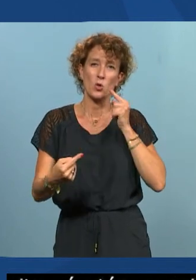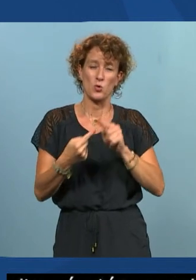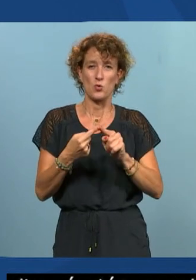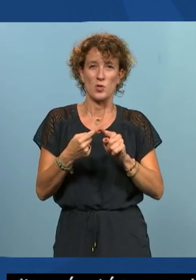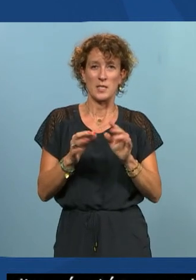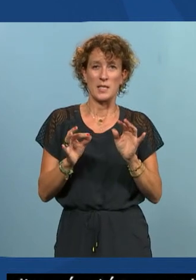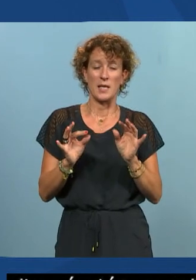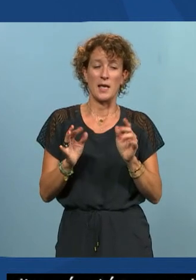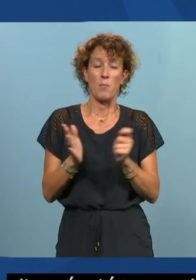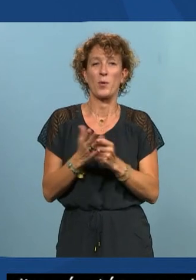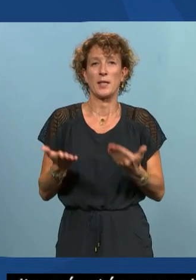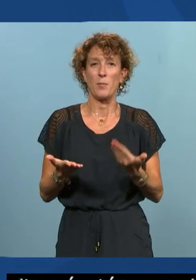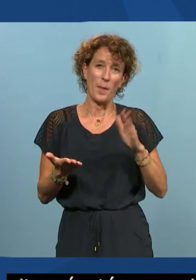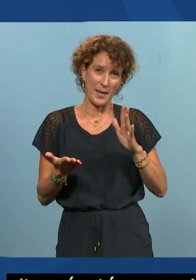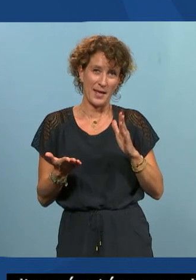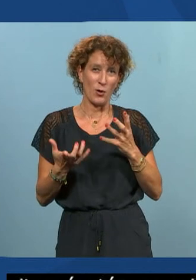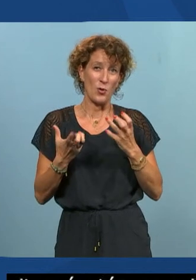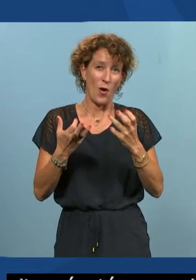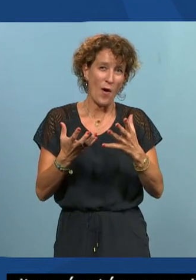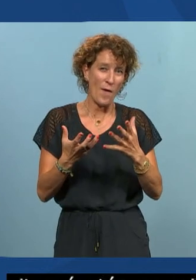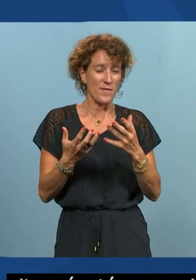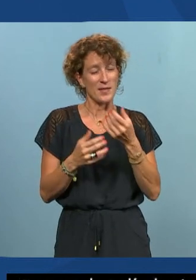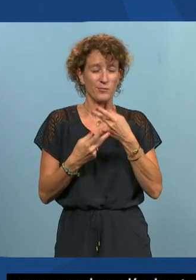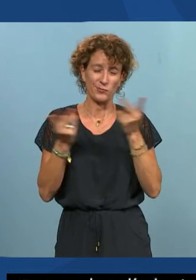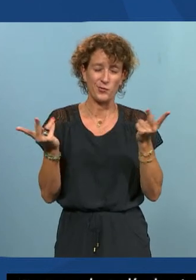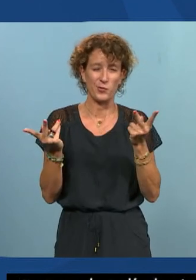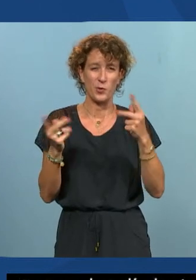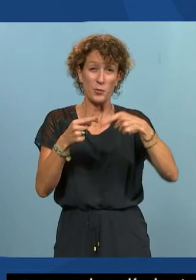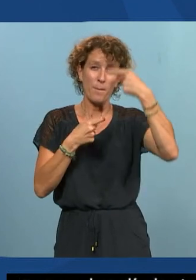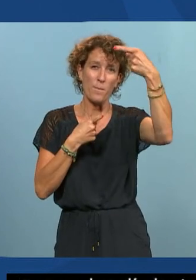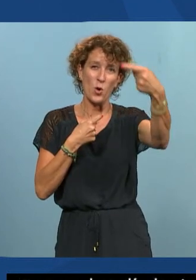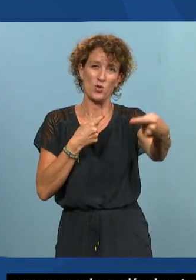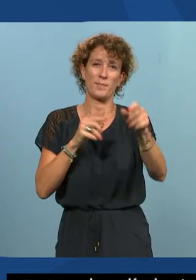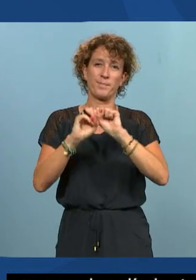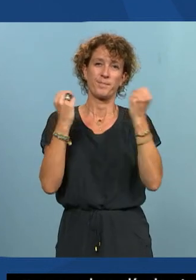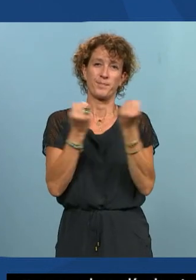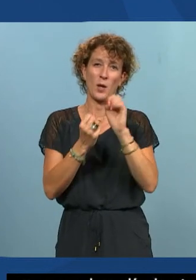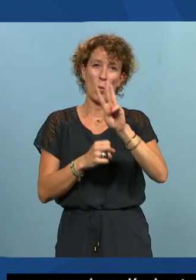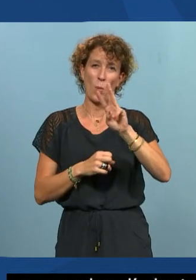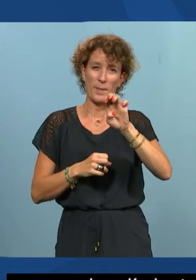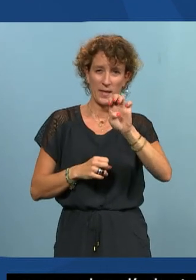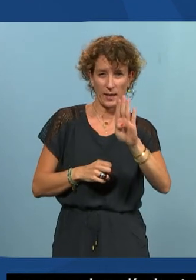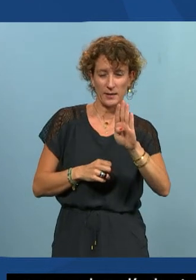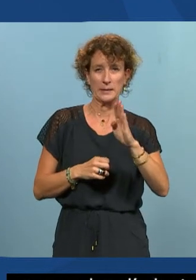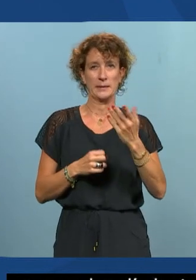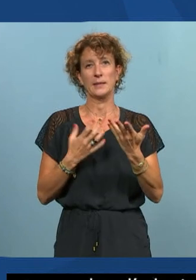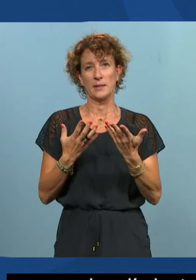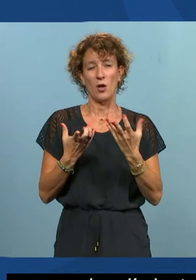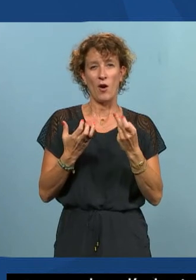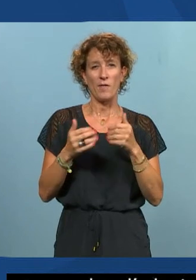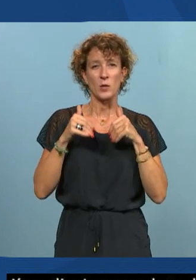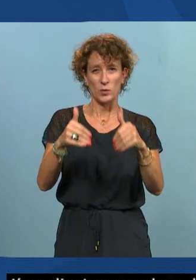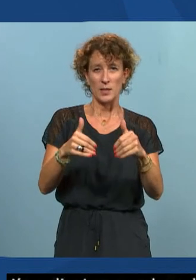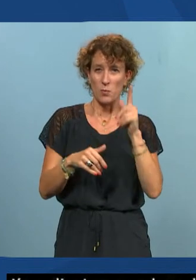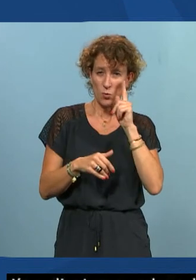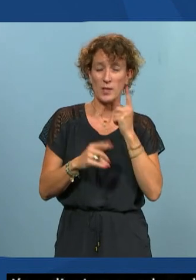cacher c'est un sujet qu'on aimerait éventuellement porter lors d'un prochain webinaire parce que je pense que c'est important de bien savoir de quoi on parle quand on